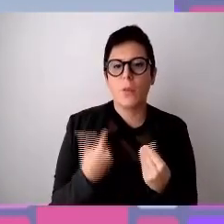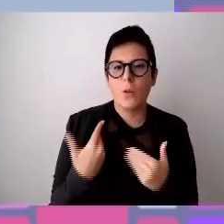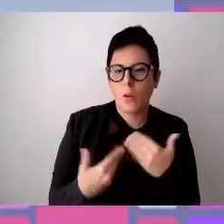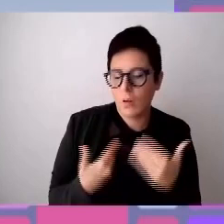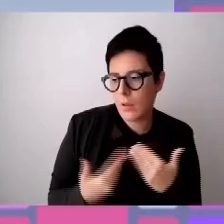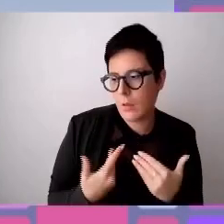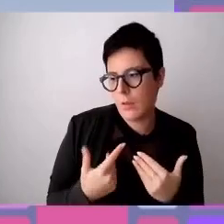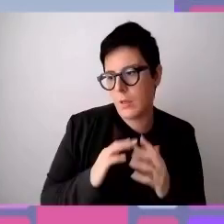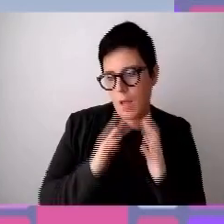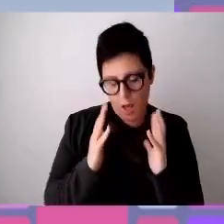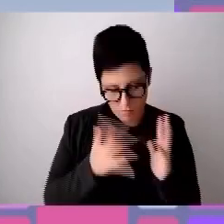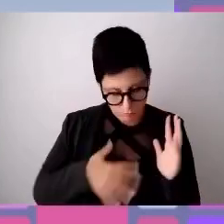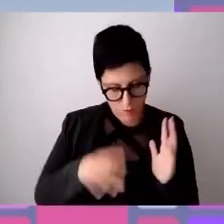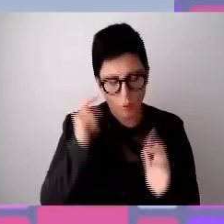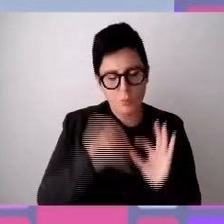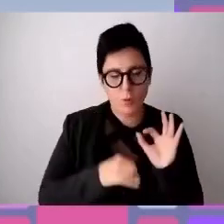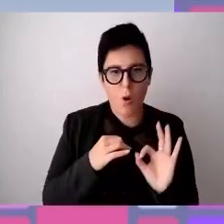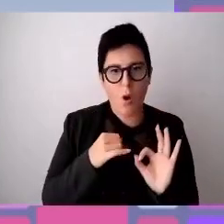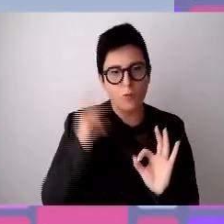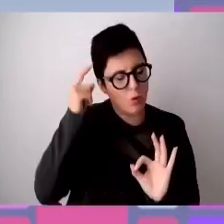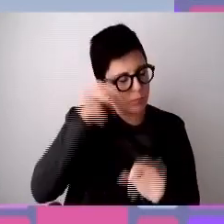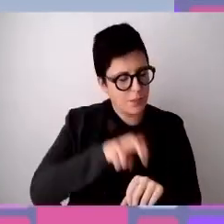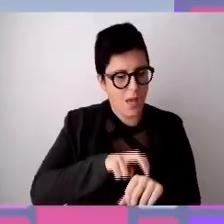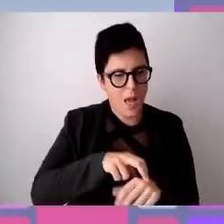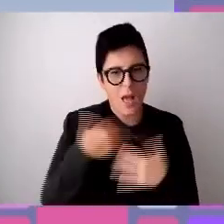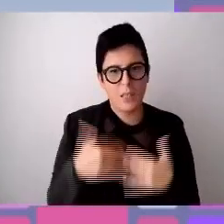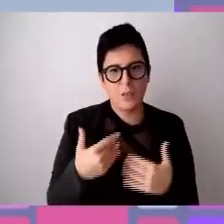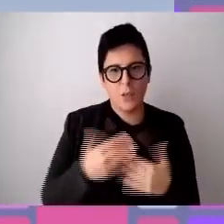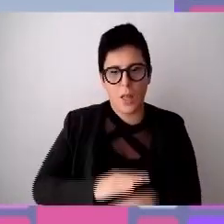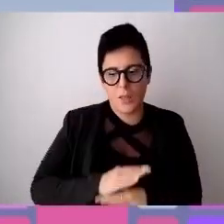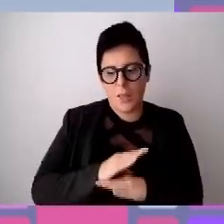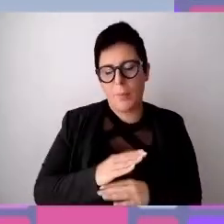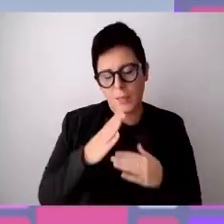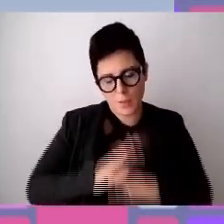sfera psichica psicologica con un decorso depressivo reattivo